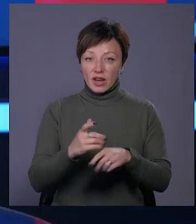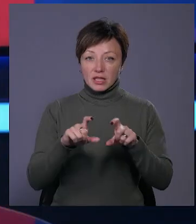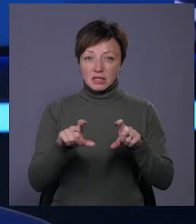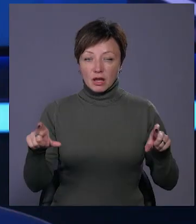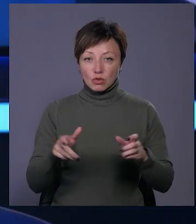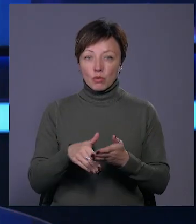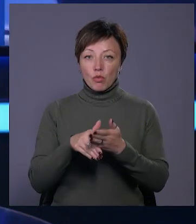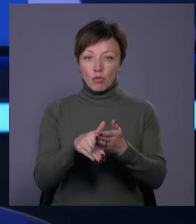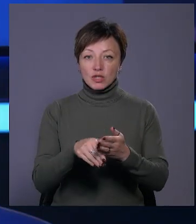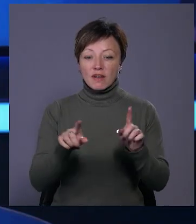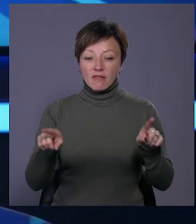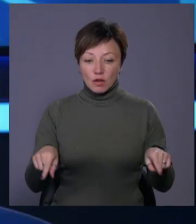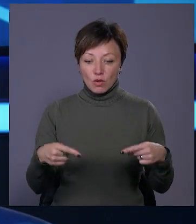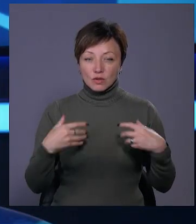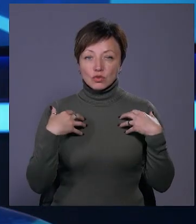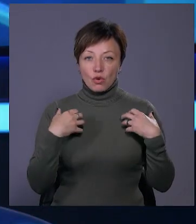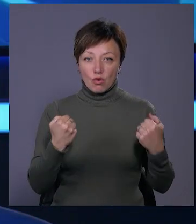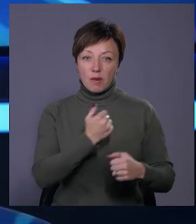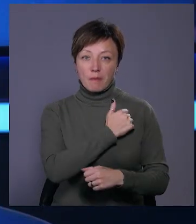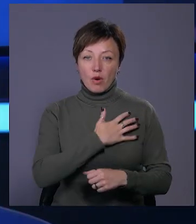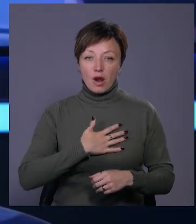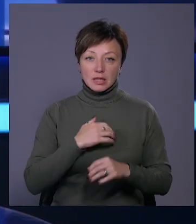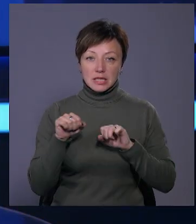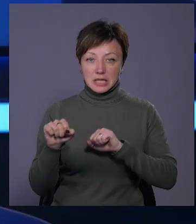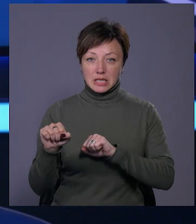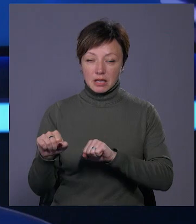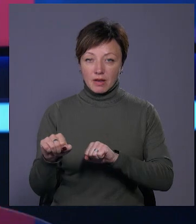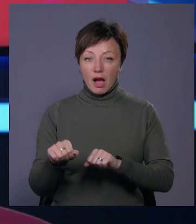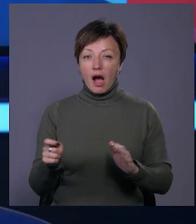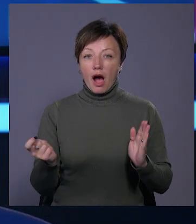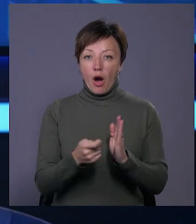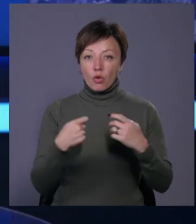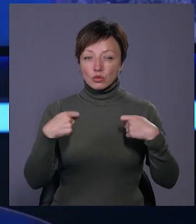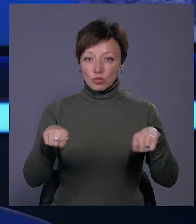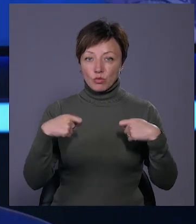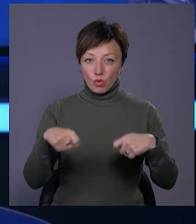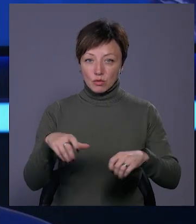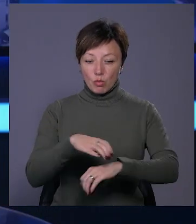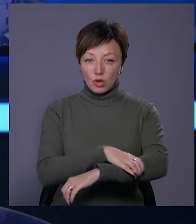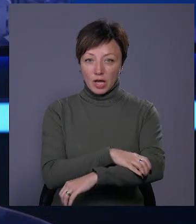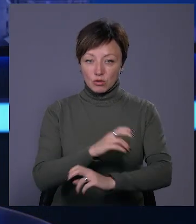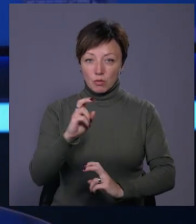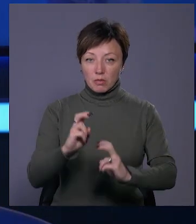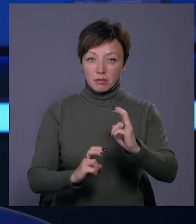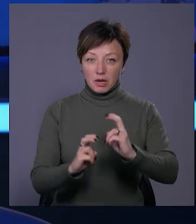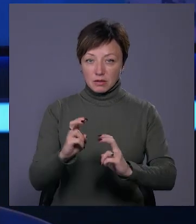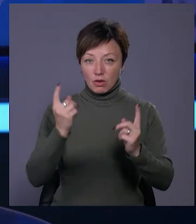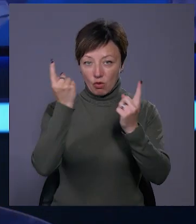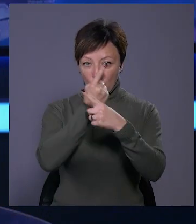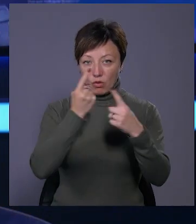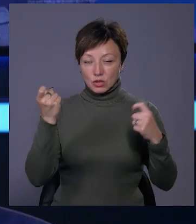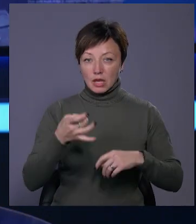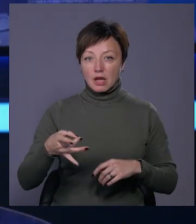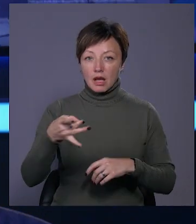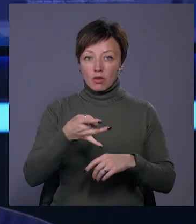допоможуть у відновленні здоров'я поранених захисників. Аукціон з продажу протезно-ортоподичного підприємства, оголошений